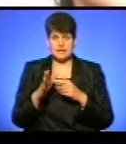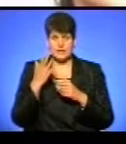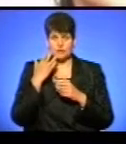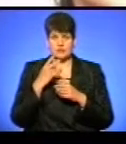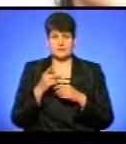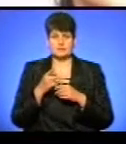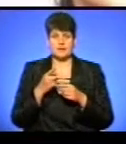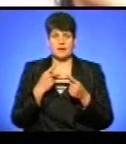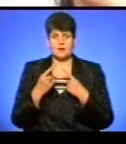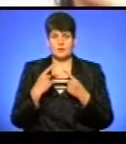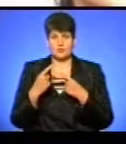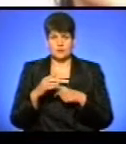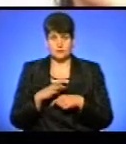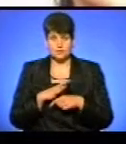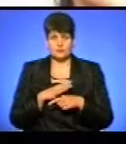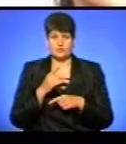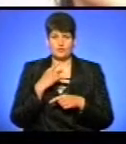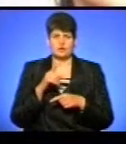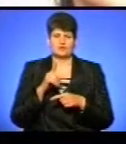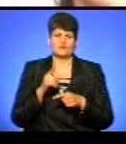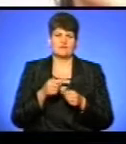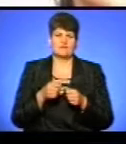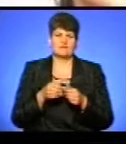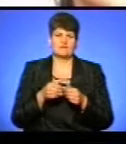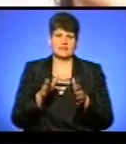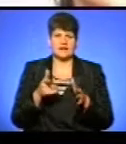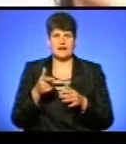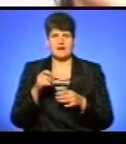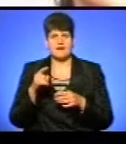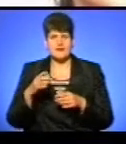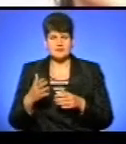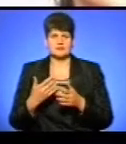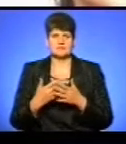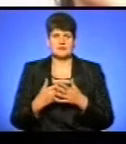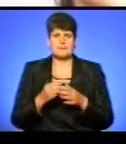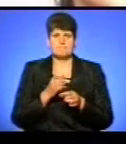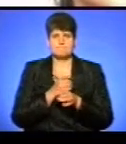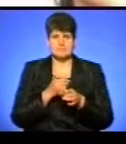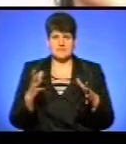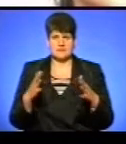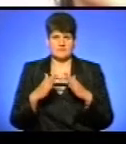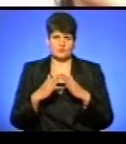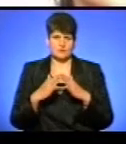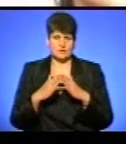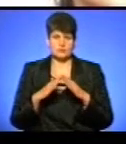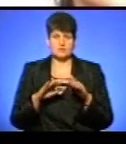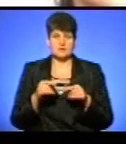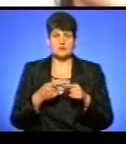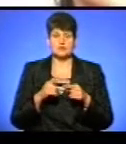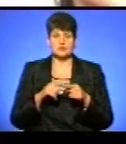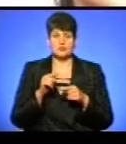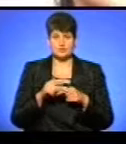вели переговори, то він погрожував про те, що він відкриє газ і підірве будинок. Після чого